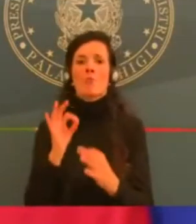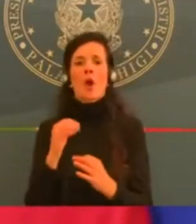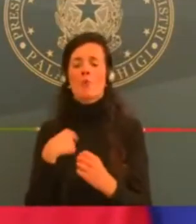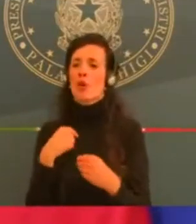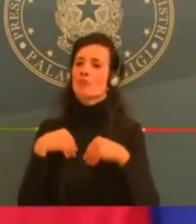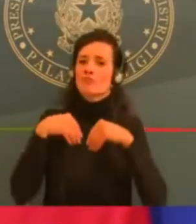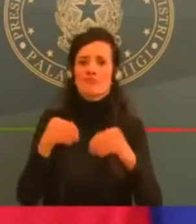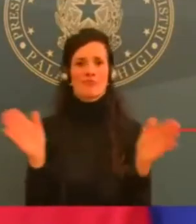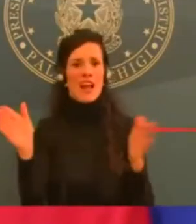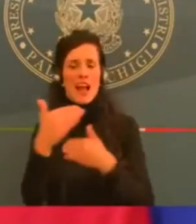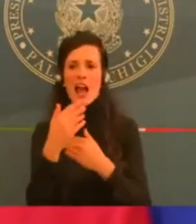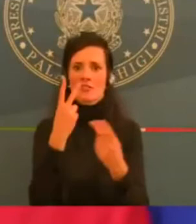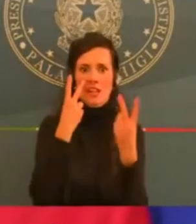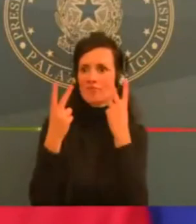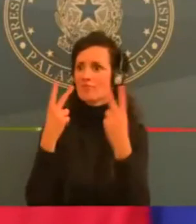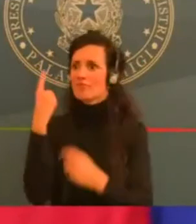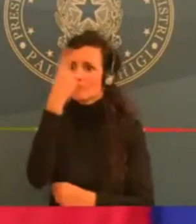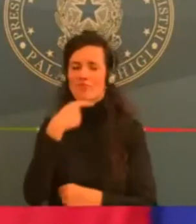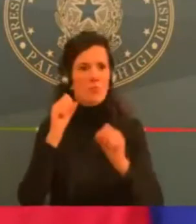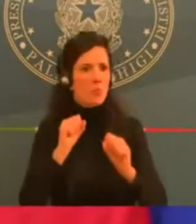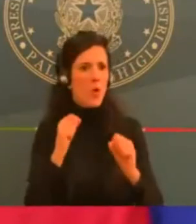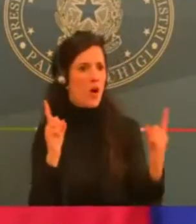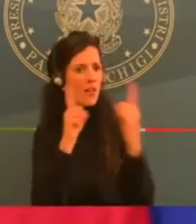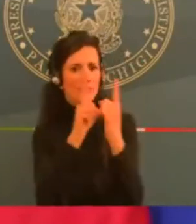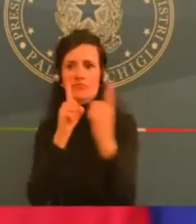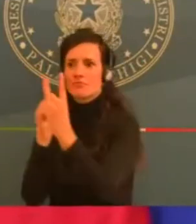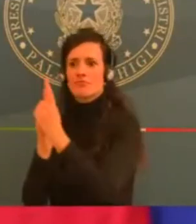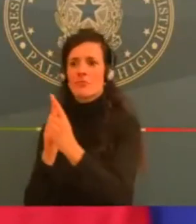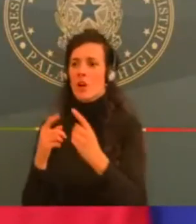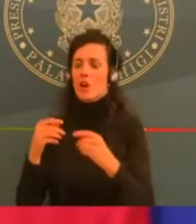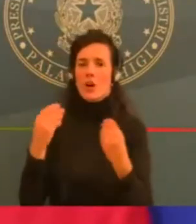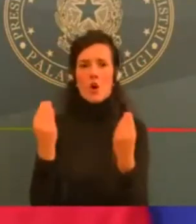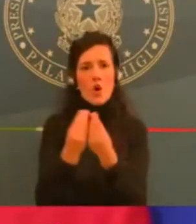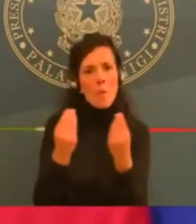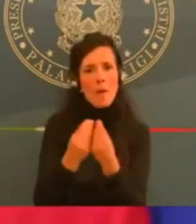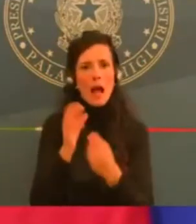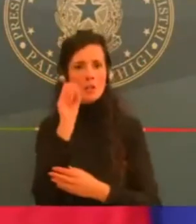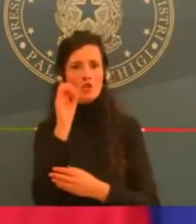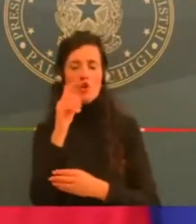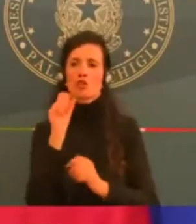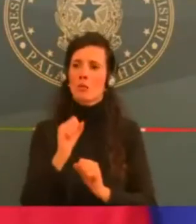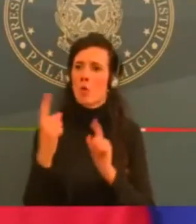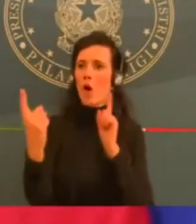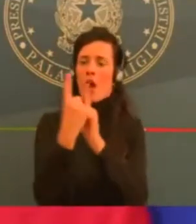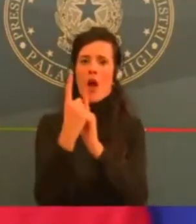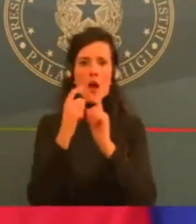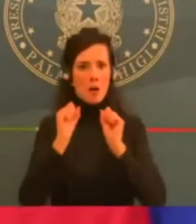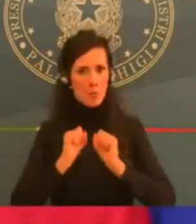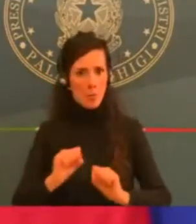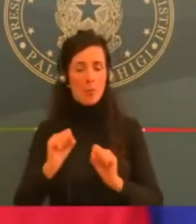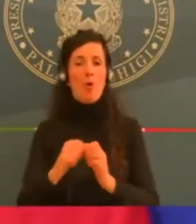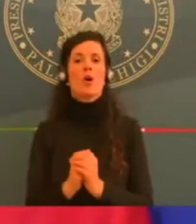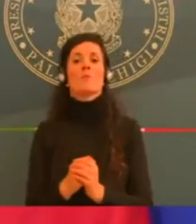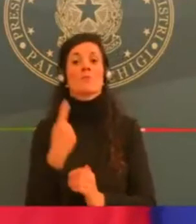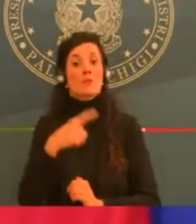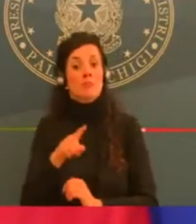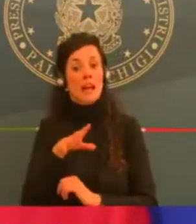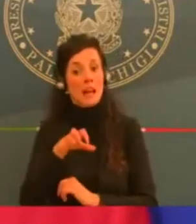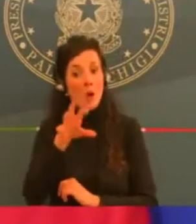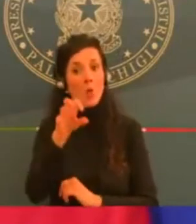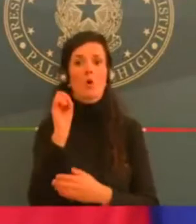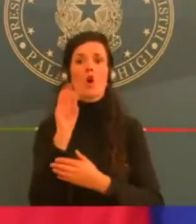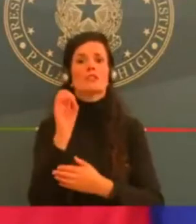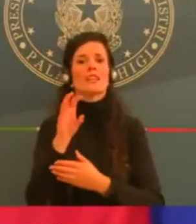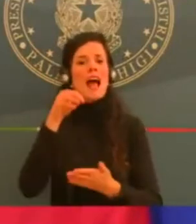didattica in presenza a partire al 7 gennaio. Per fare questo stiamo lavorando tantissimo. In questi